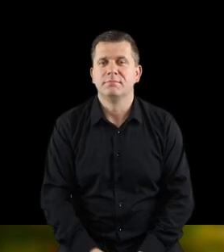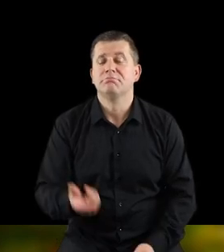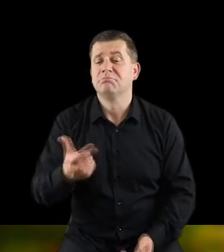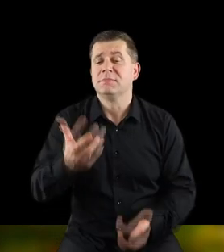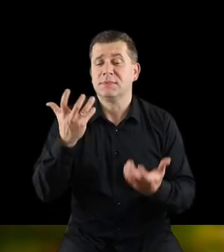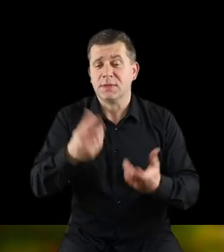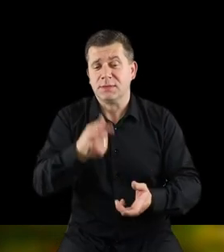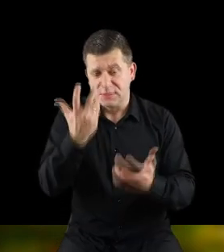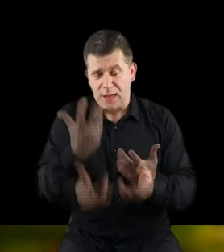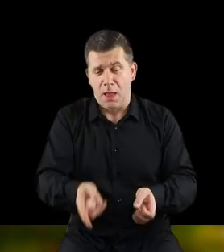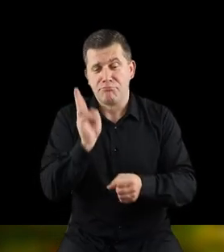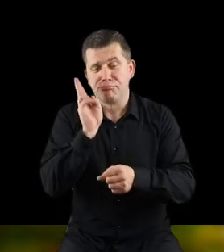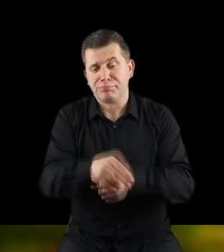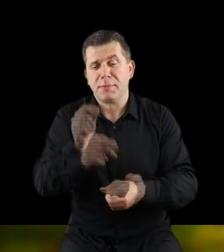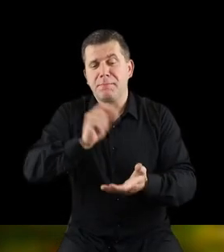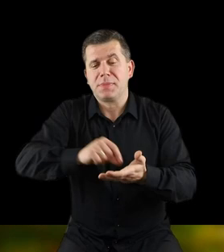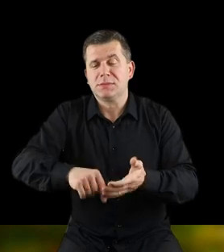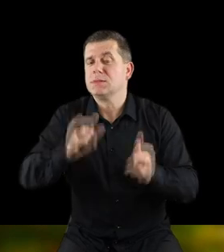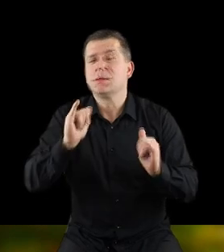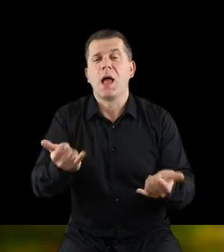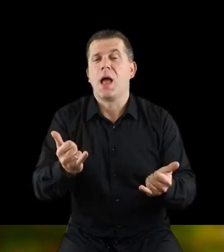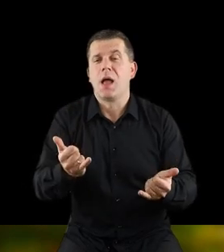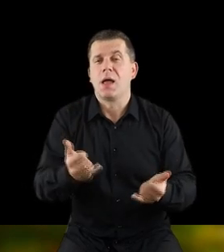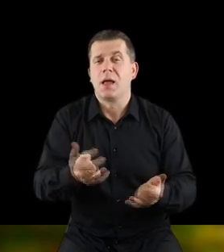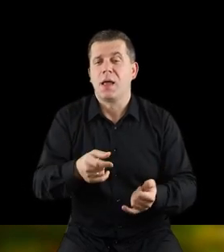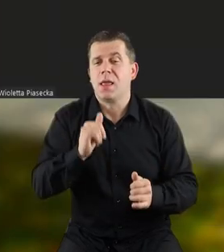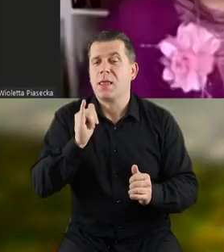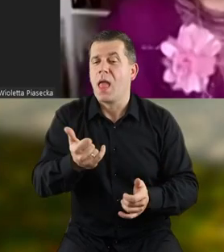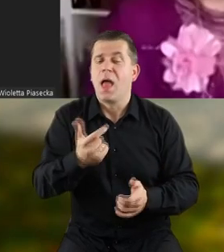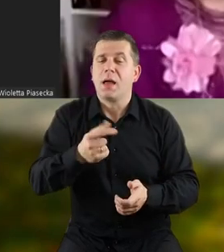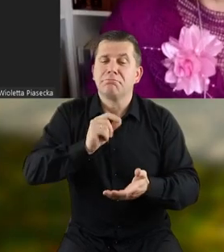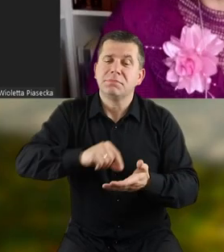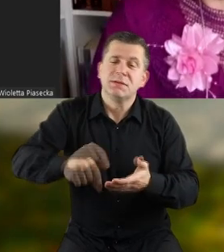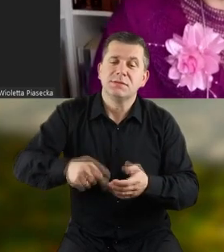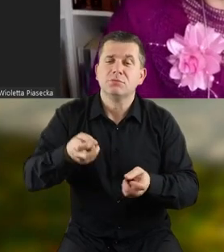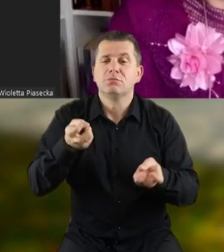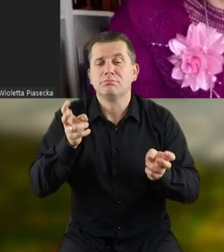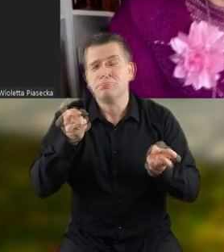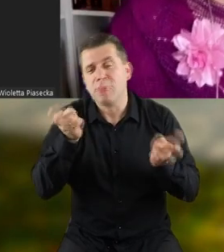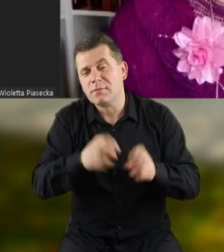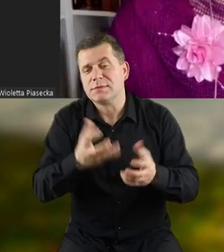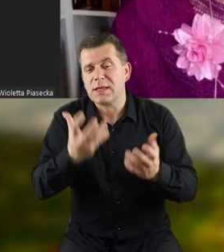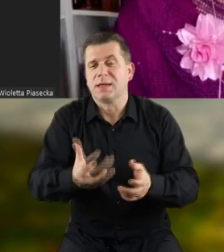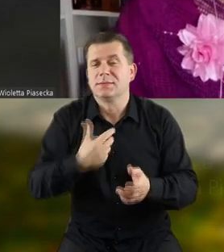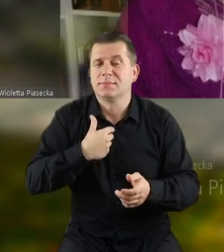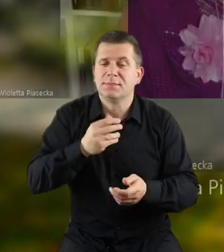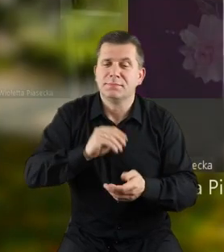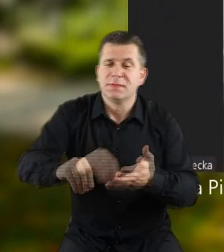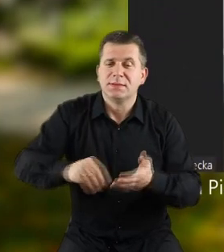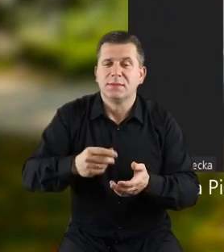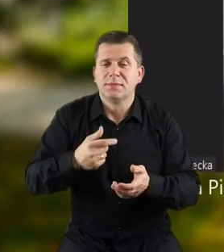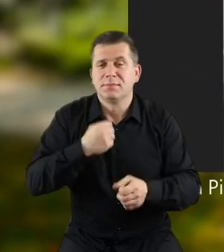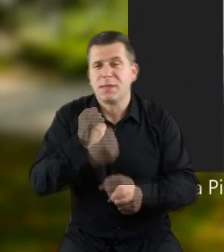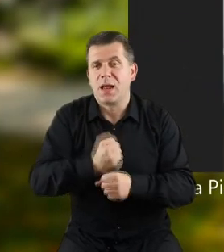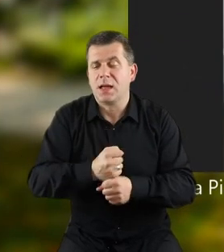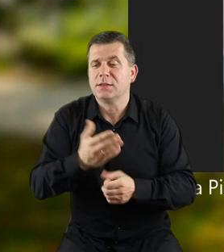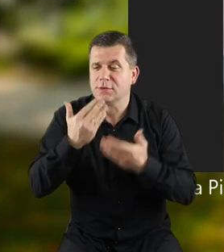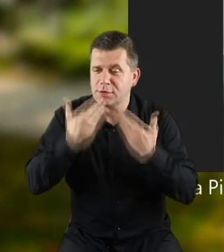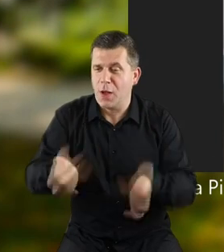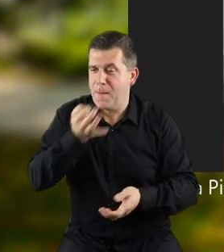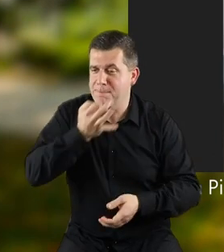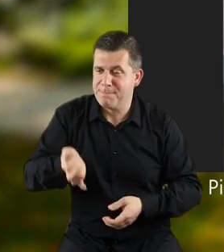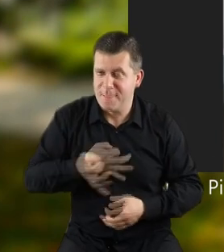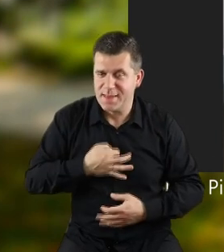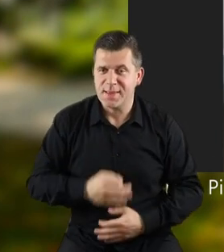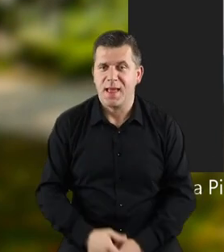Jak zostać pisarzem? Aronku, jak zostać pisarzem? Jak zostać pisarzem? Dziękuję Ci, Aronku, za